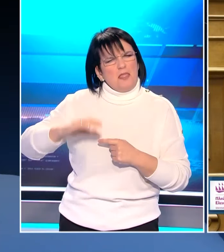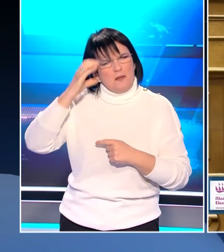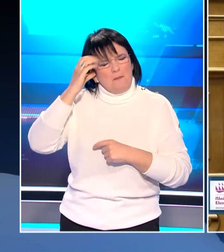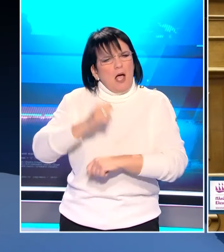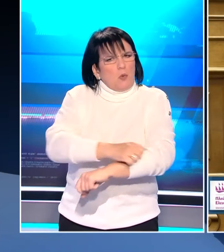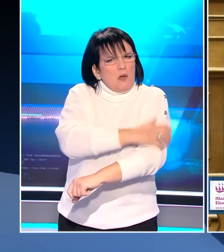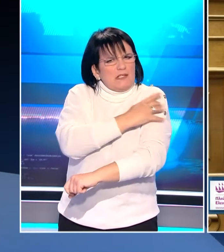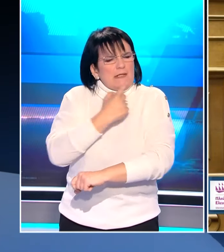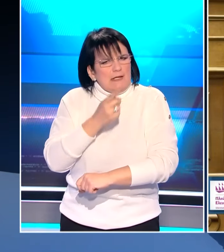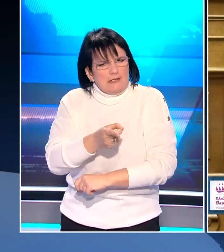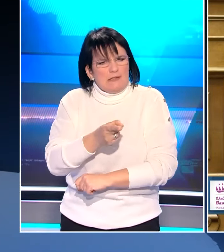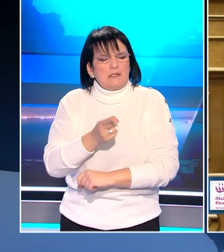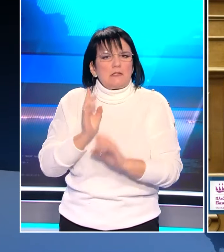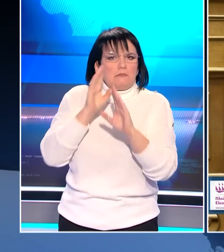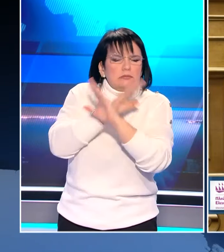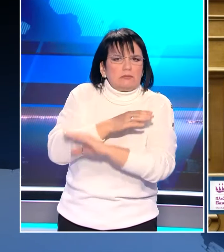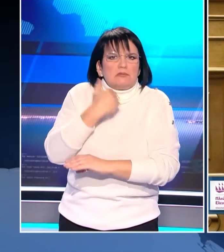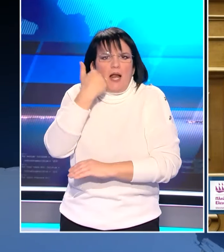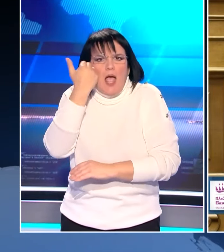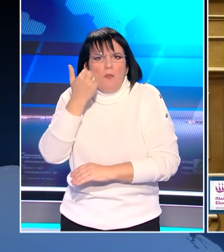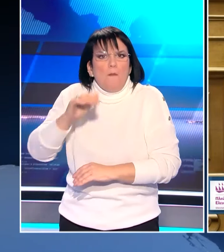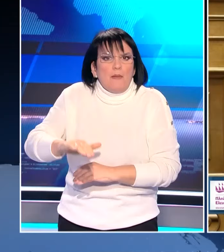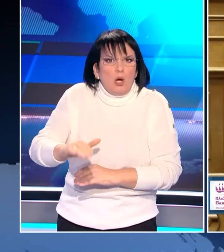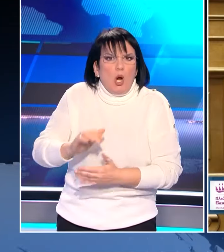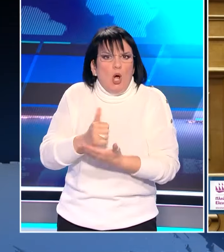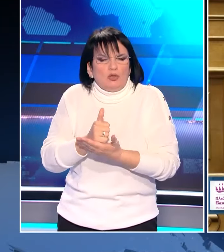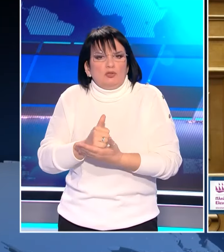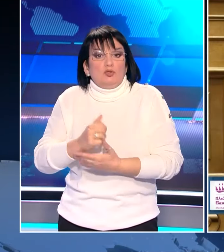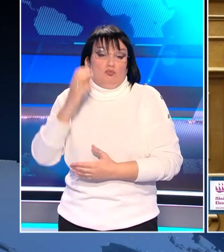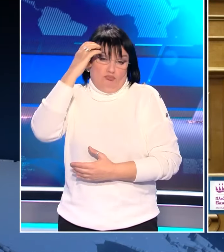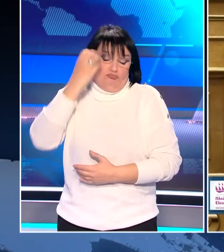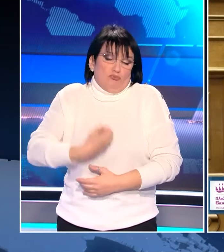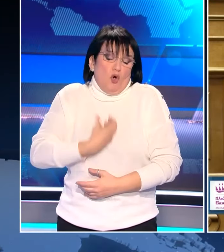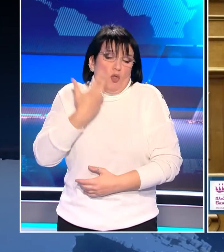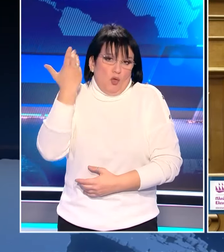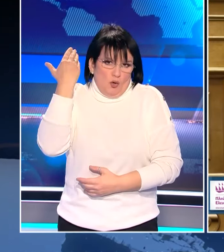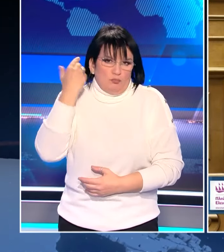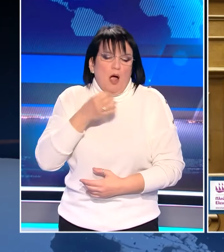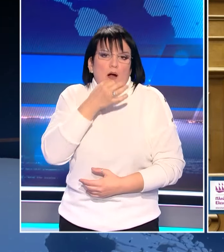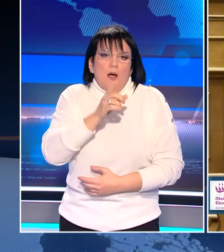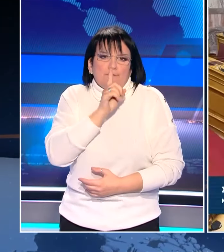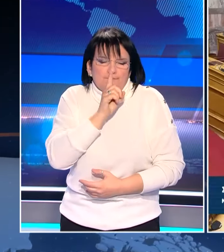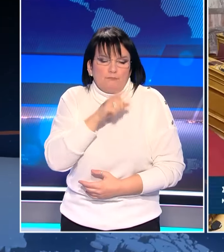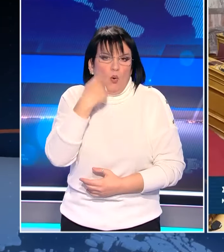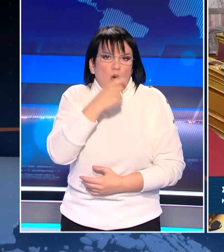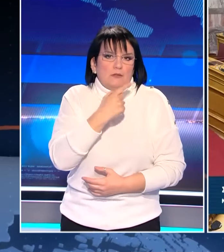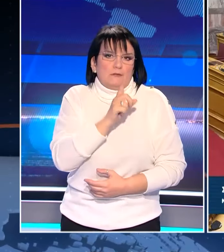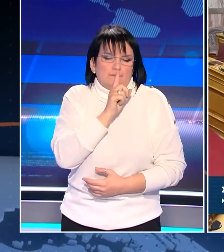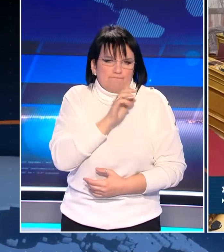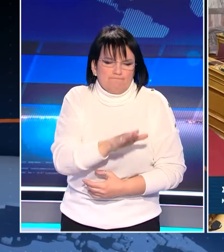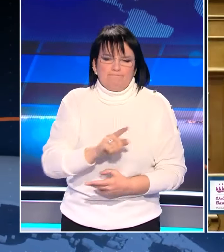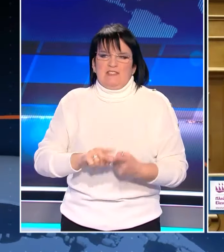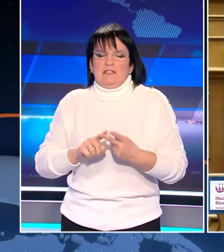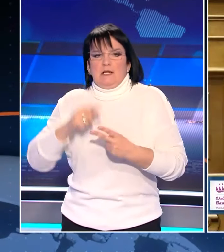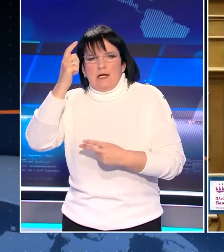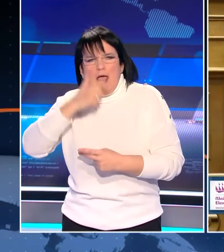να κρύψω κάτι που ντρεπόμουνα γι' αυτό, έτσι ένιωθα τότε και δεν μπορούσα να το πω ούτε στους γονείς μου. Αυτά τα